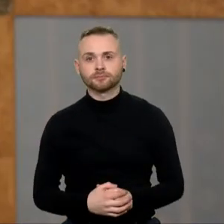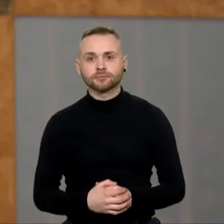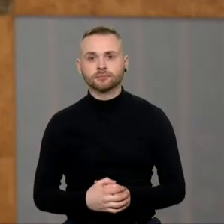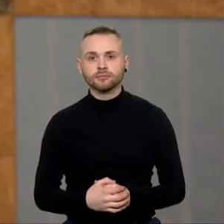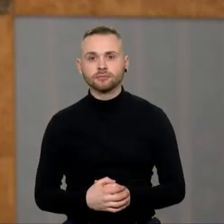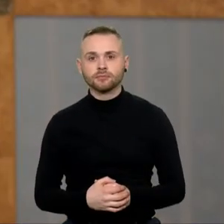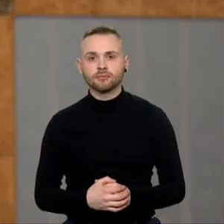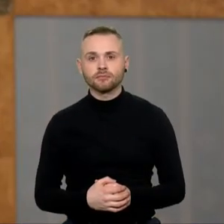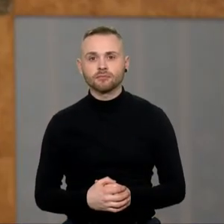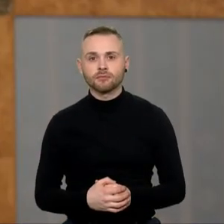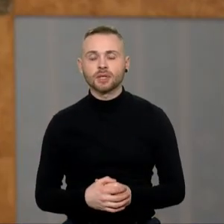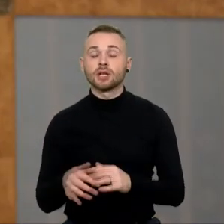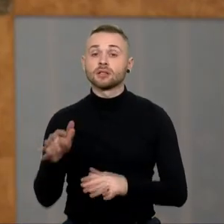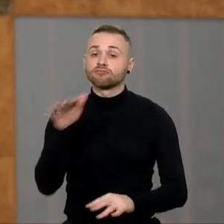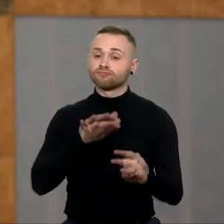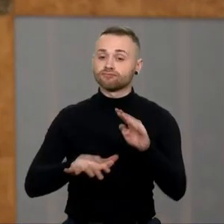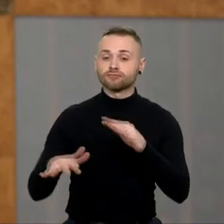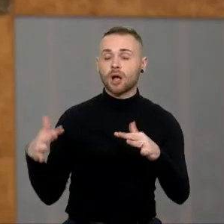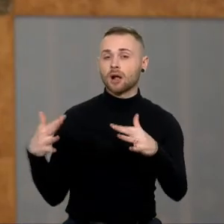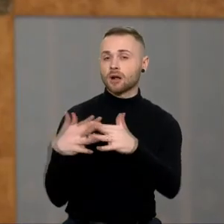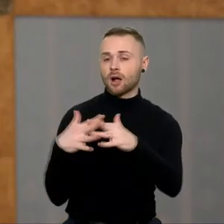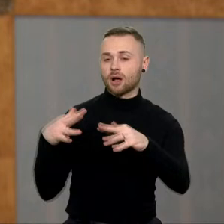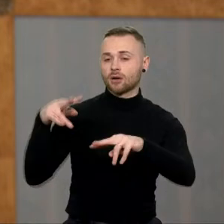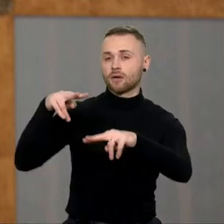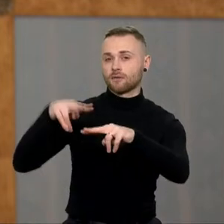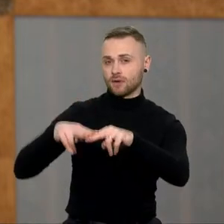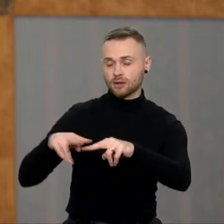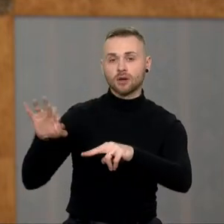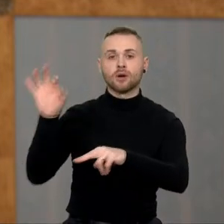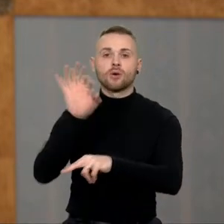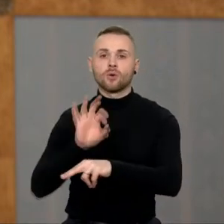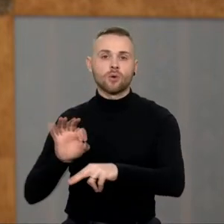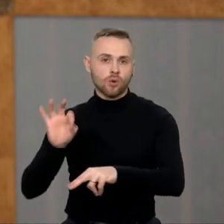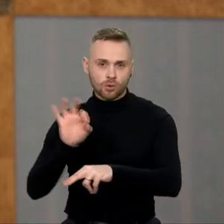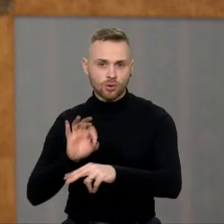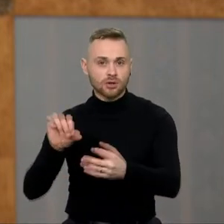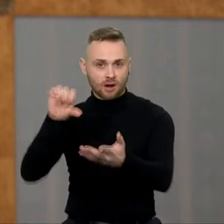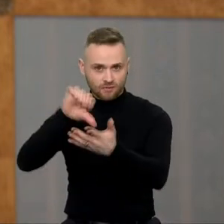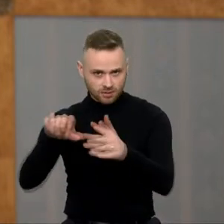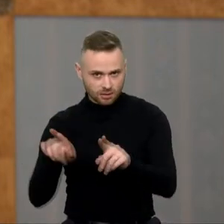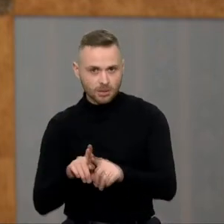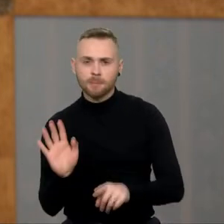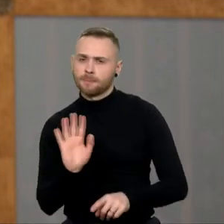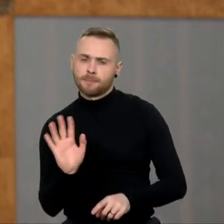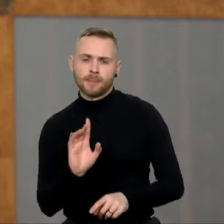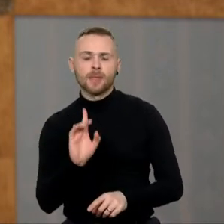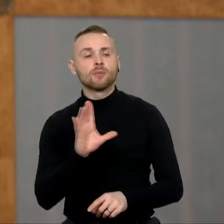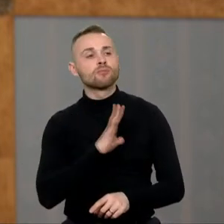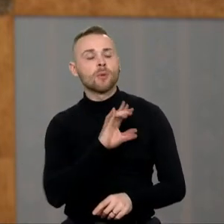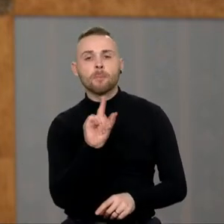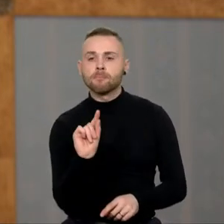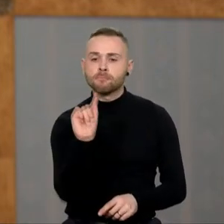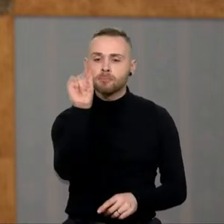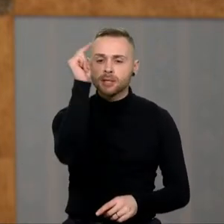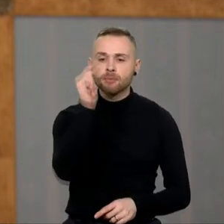operacijas kovos laukia nebuvo. Tarp tų minėtų alternatyvų buvo kalbama apie pirmiausią,